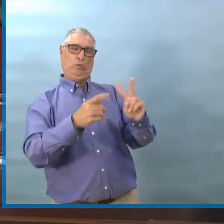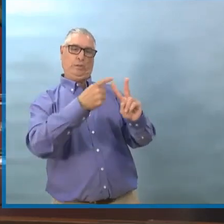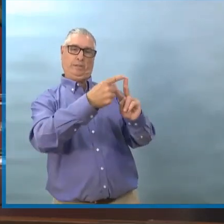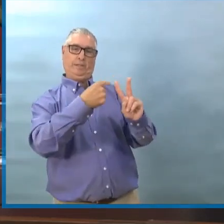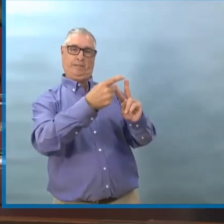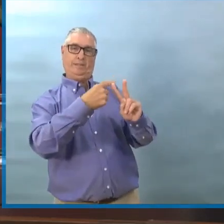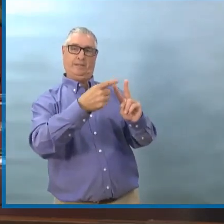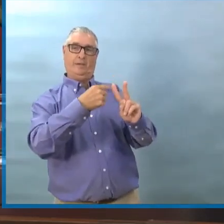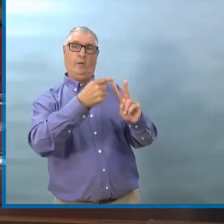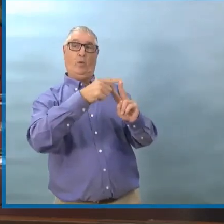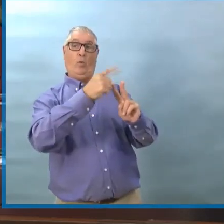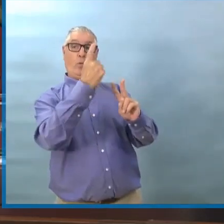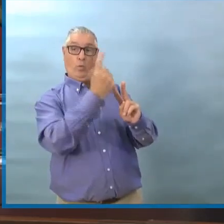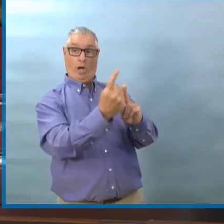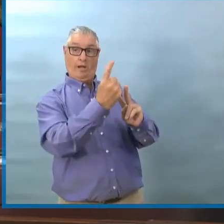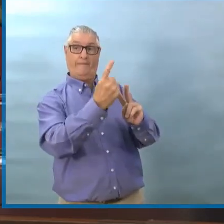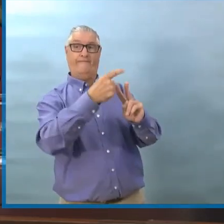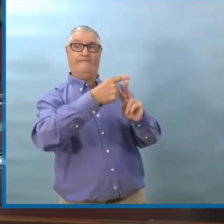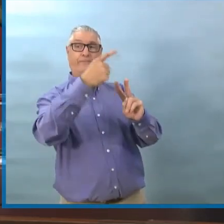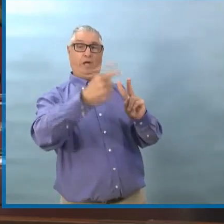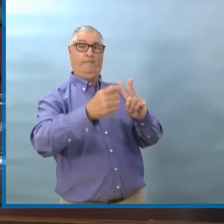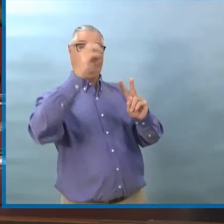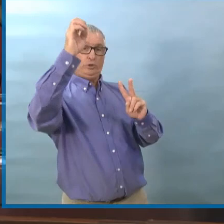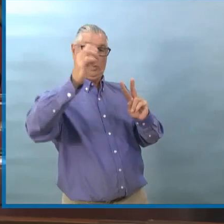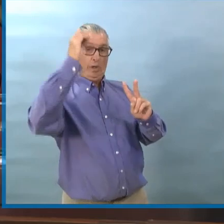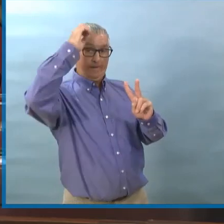l'une de ces personnes revenait d'Europe.